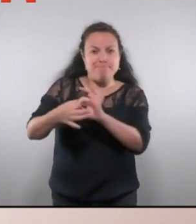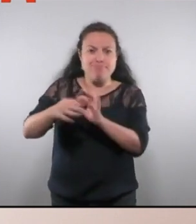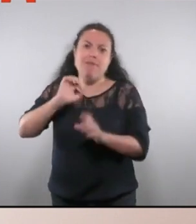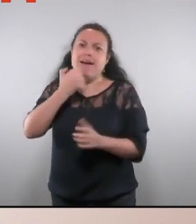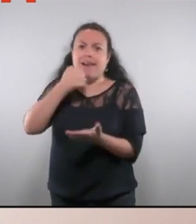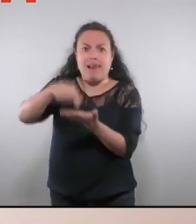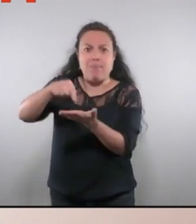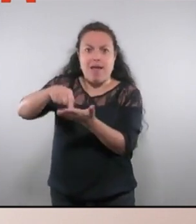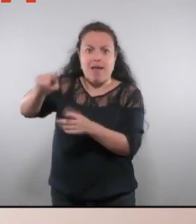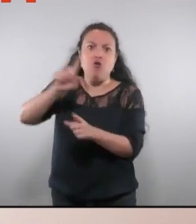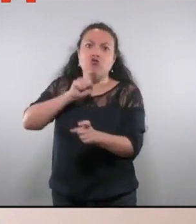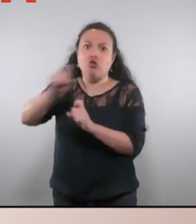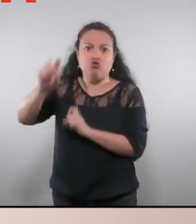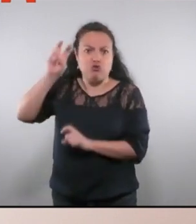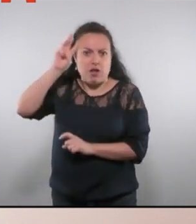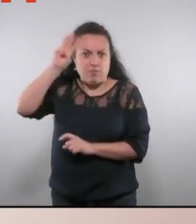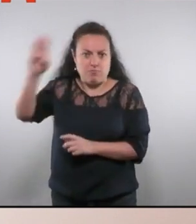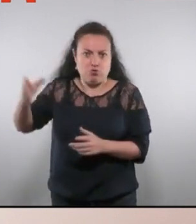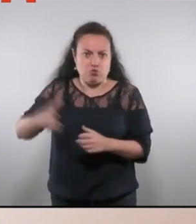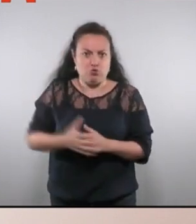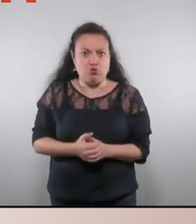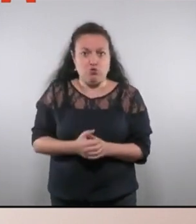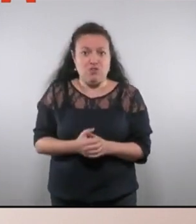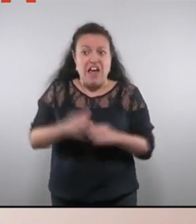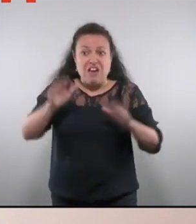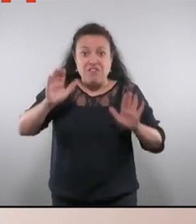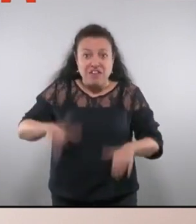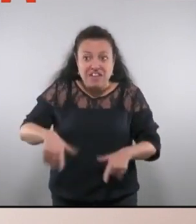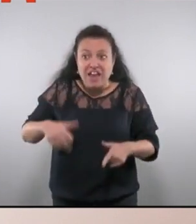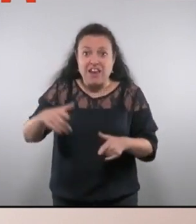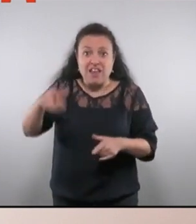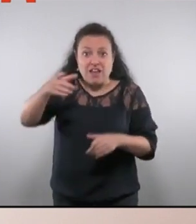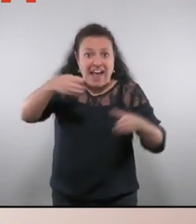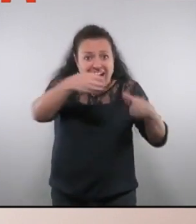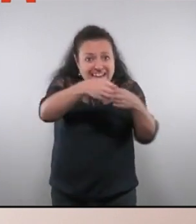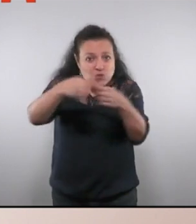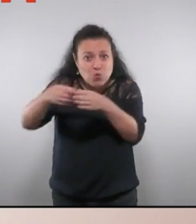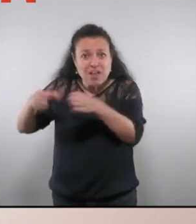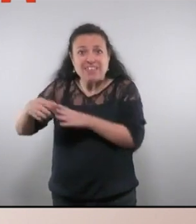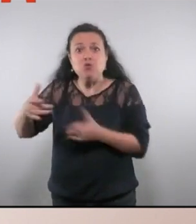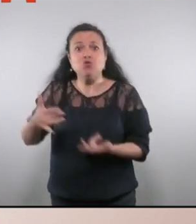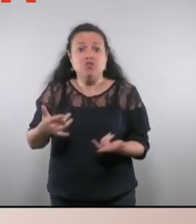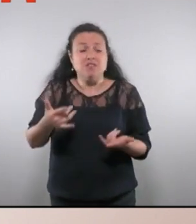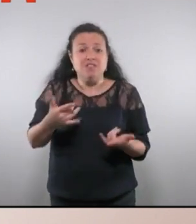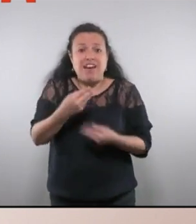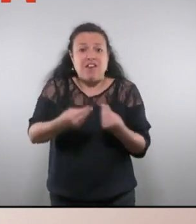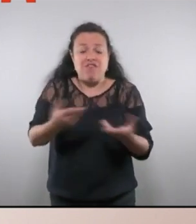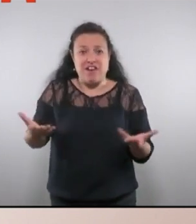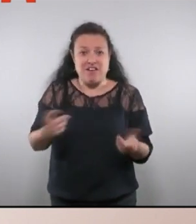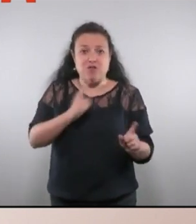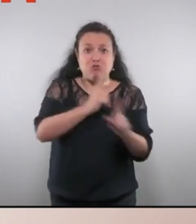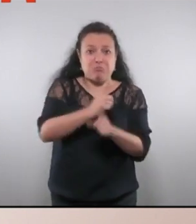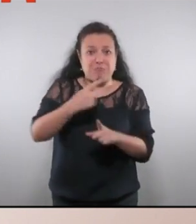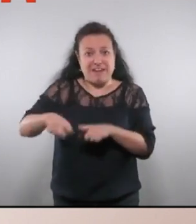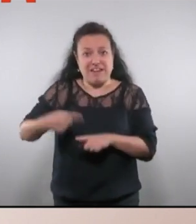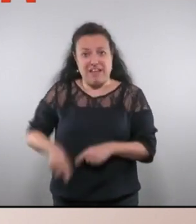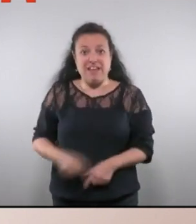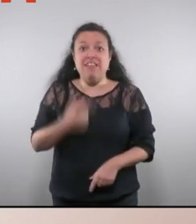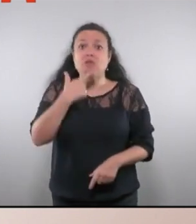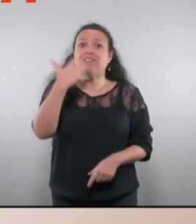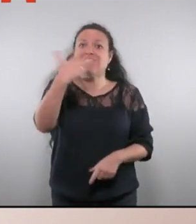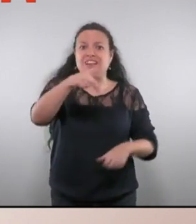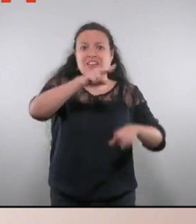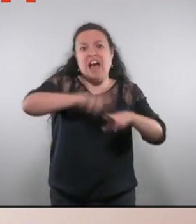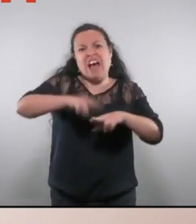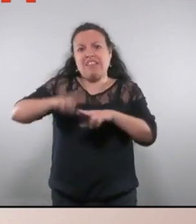policials. Quin flac favor fan tots vostès aquests col·lectius? Es tracta, doncs, de tres actes